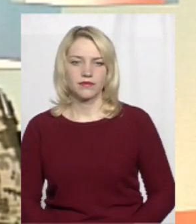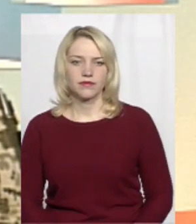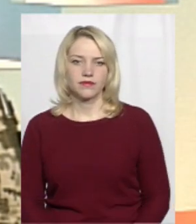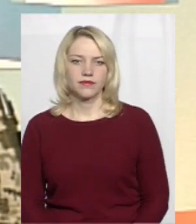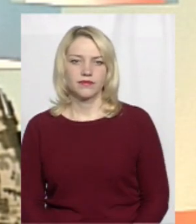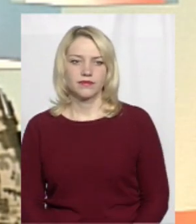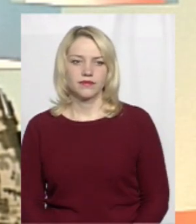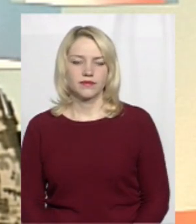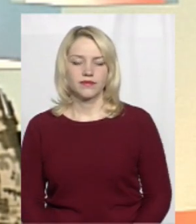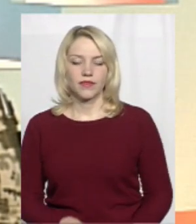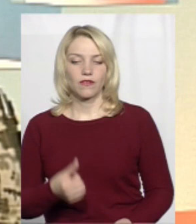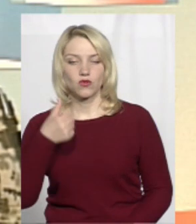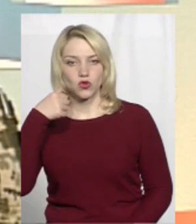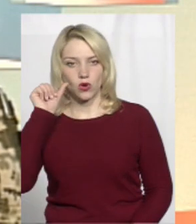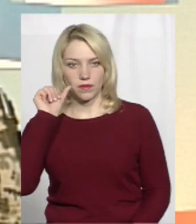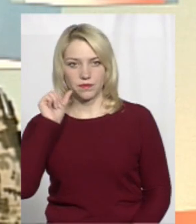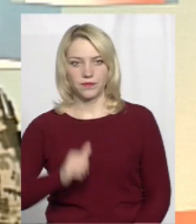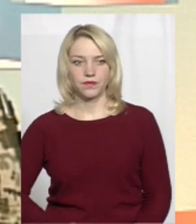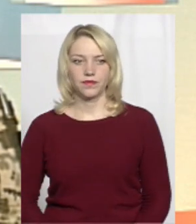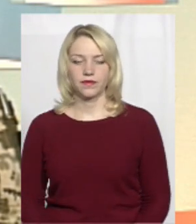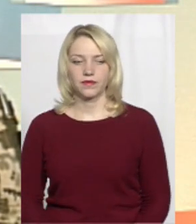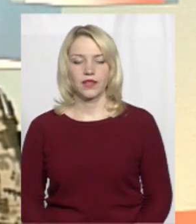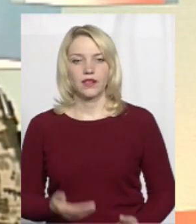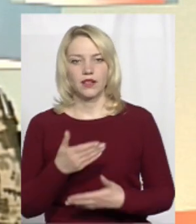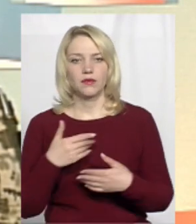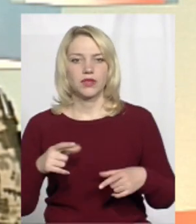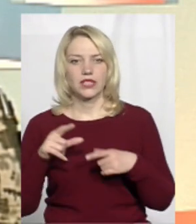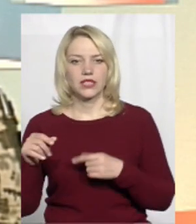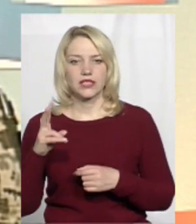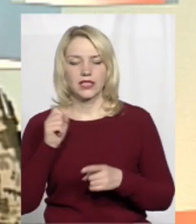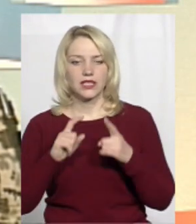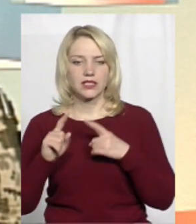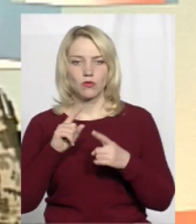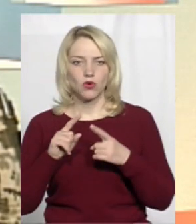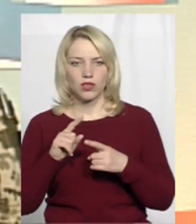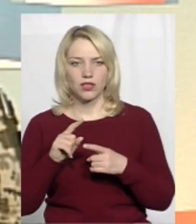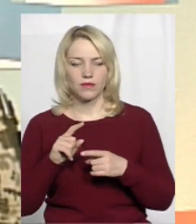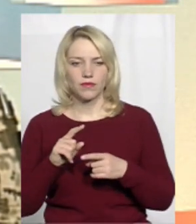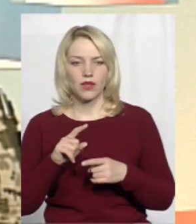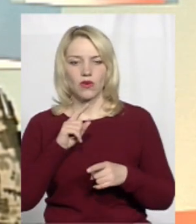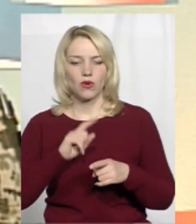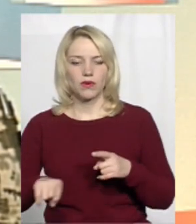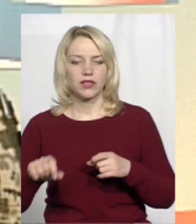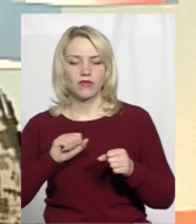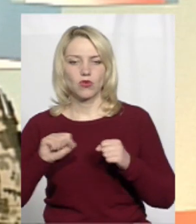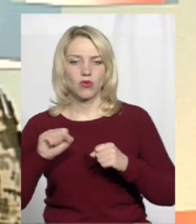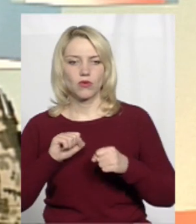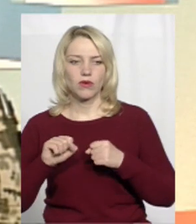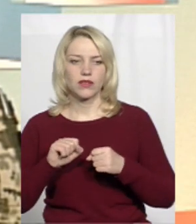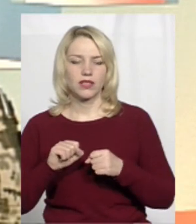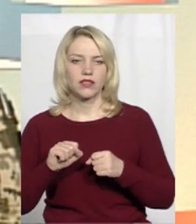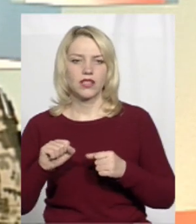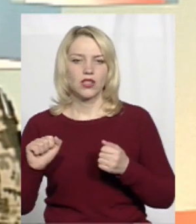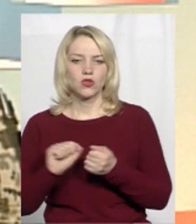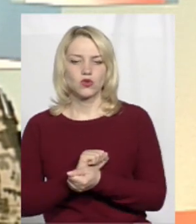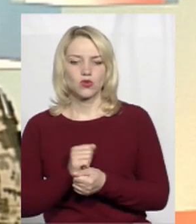Буквально вчора ми їздили на збори в оперативне командування, сухопутних